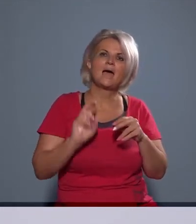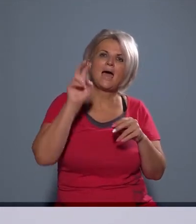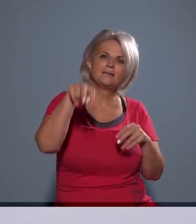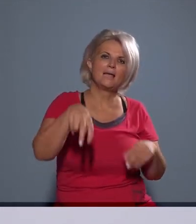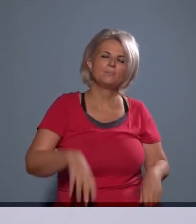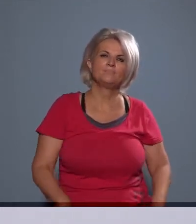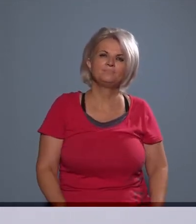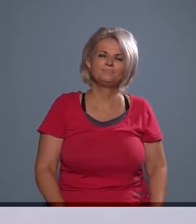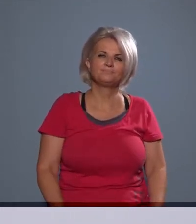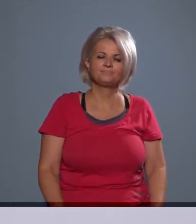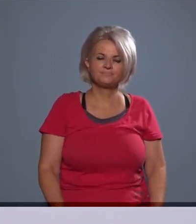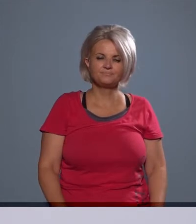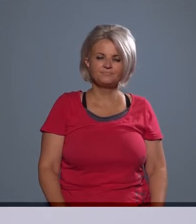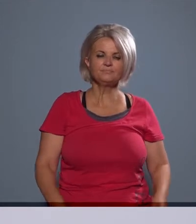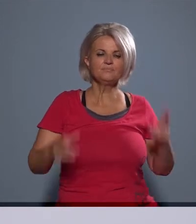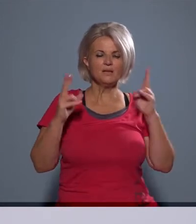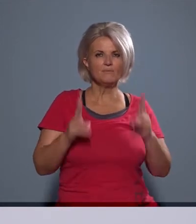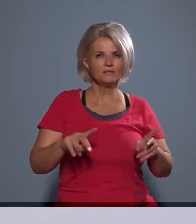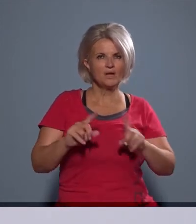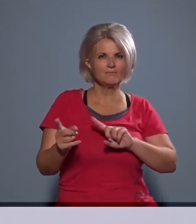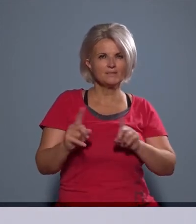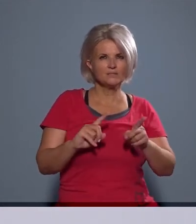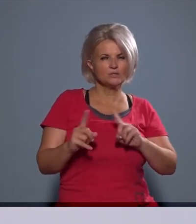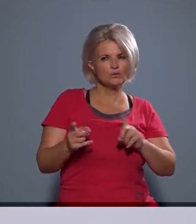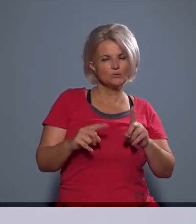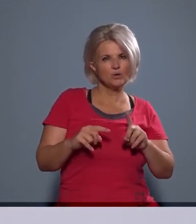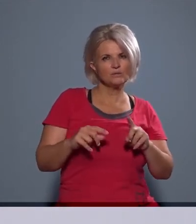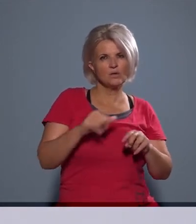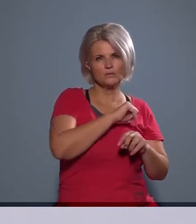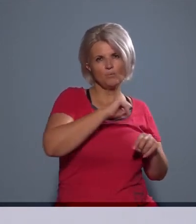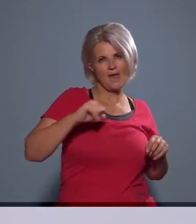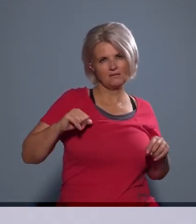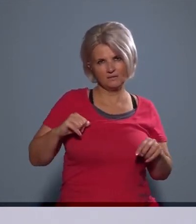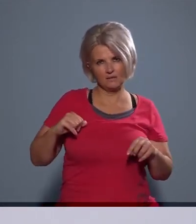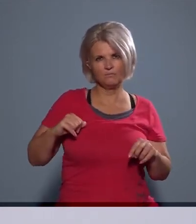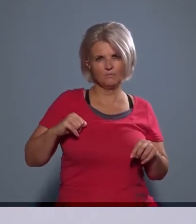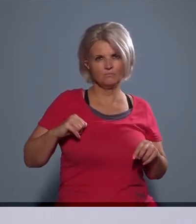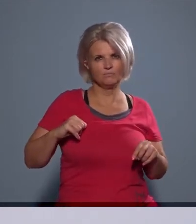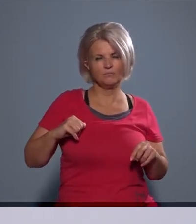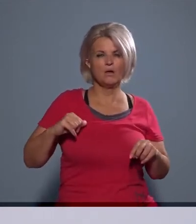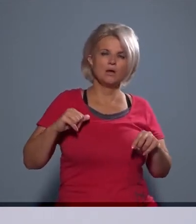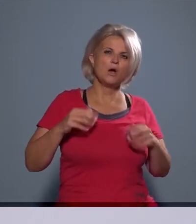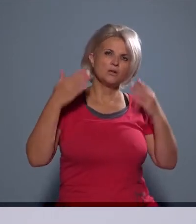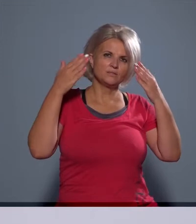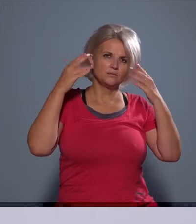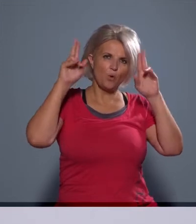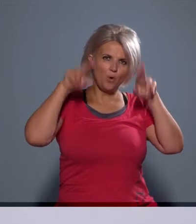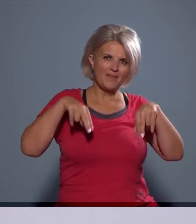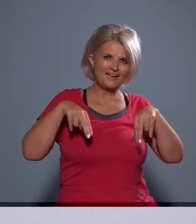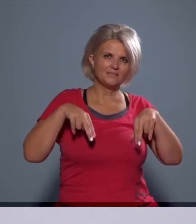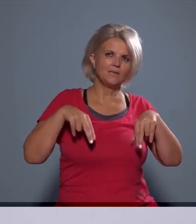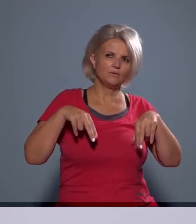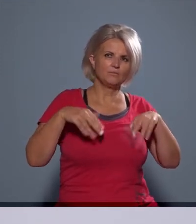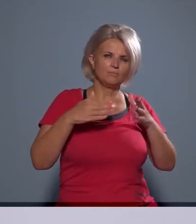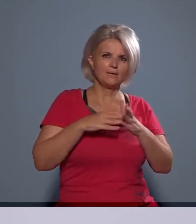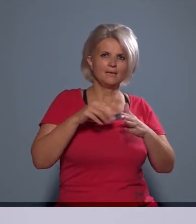átlépni. Vannak viszont szubjektív vonatkozásai is. Az objektívakról